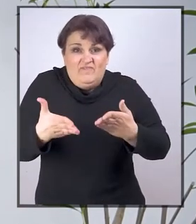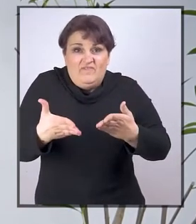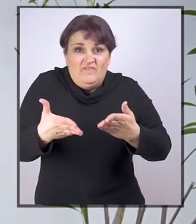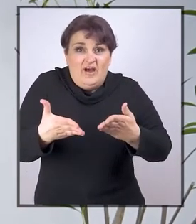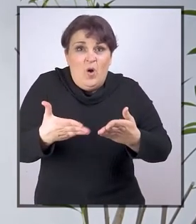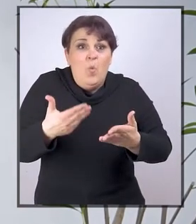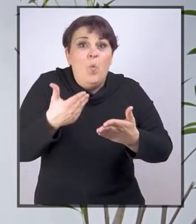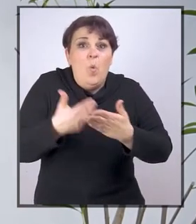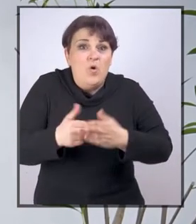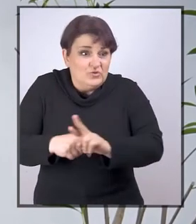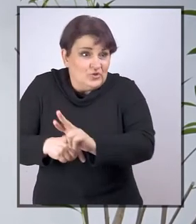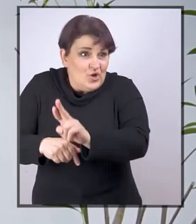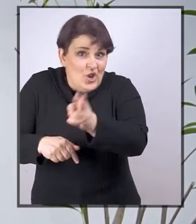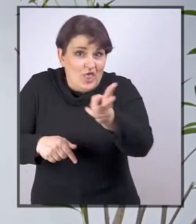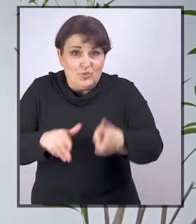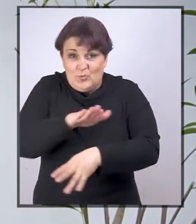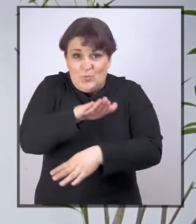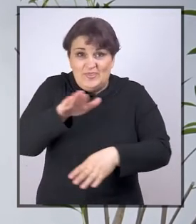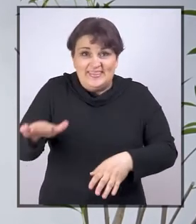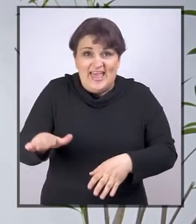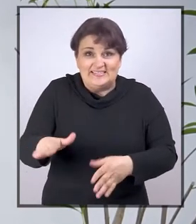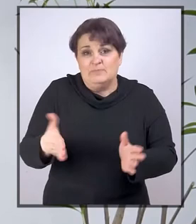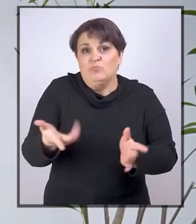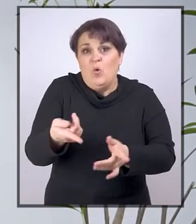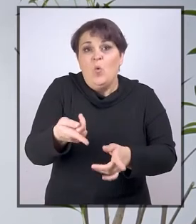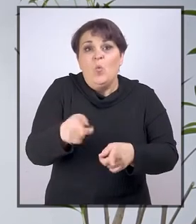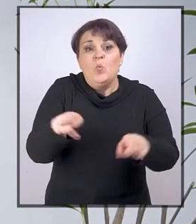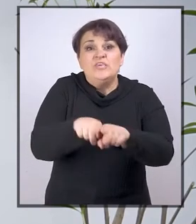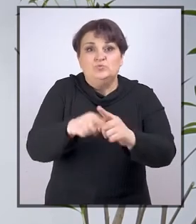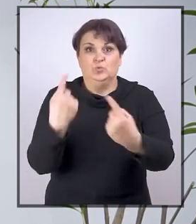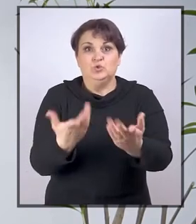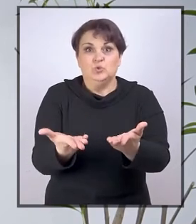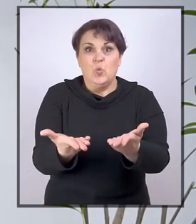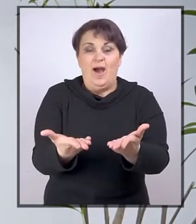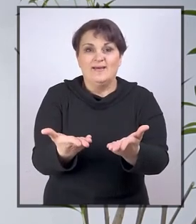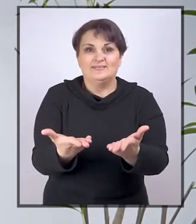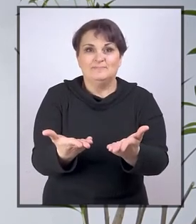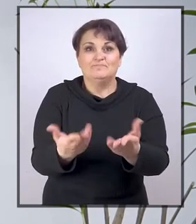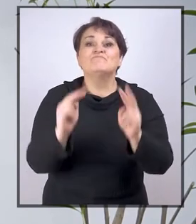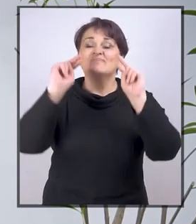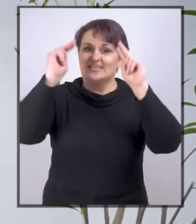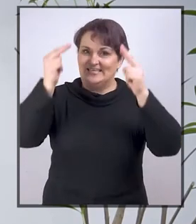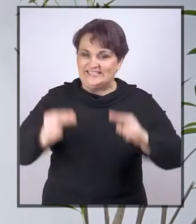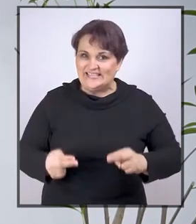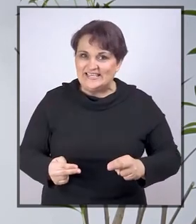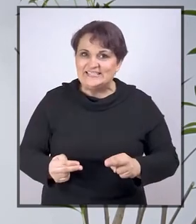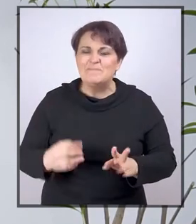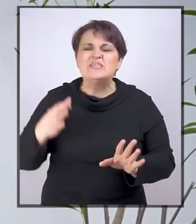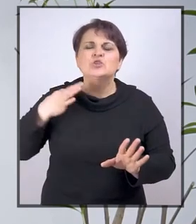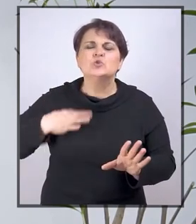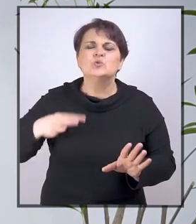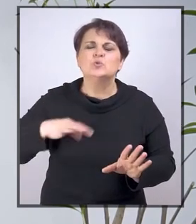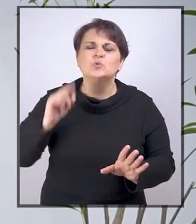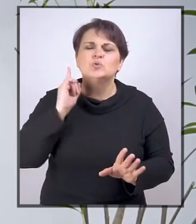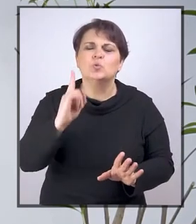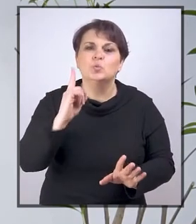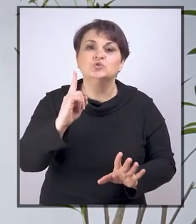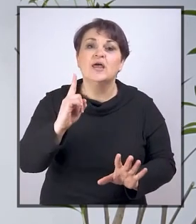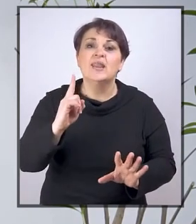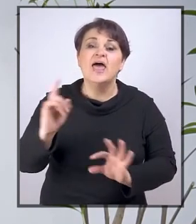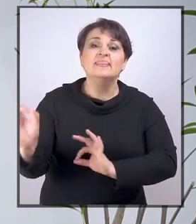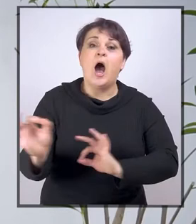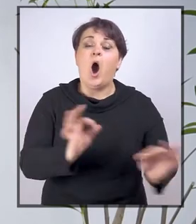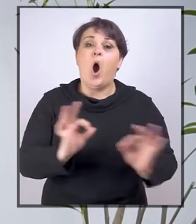nedostatke u odnosu na drugu djecu u konkretnoj situaciji, sistem je